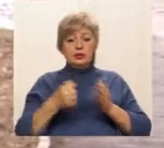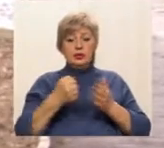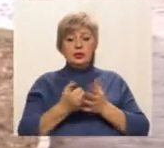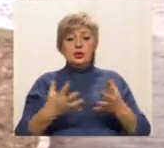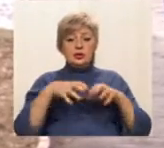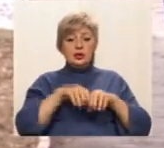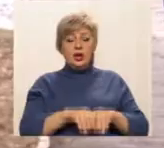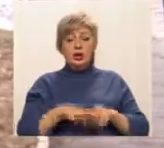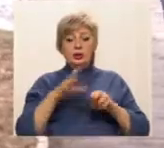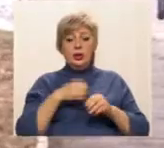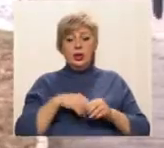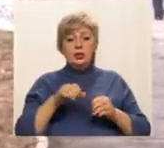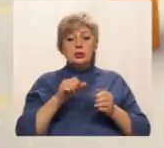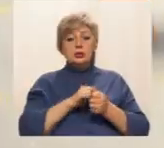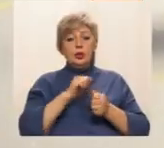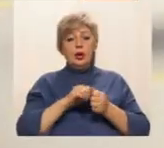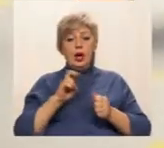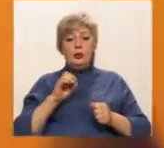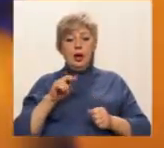компанії «Ді Сі Ейч».